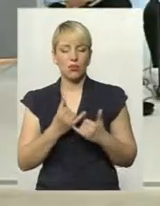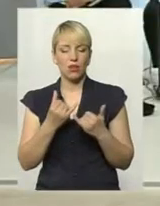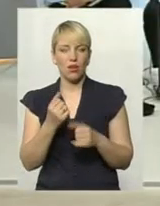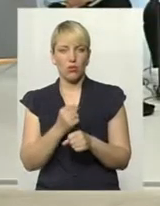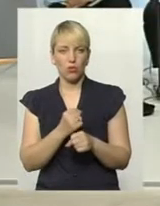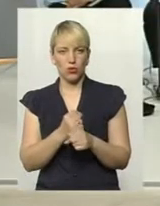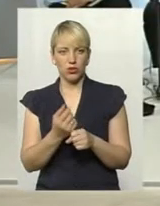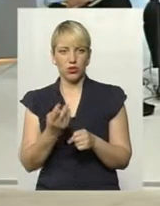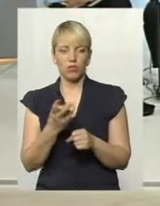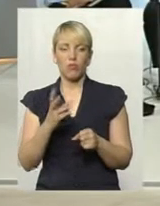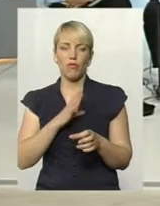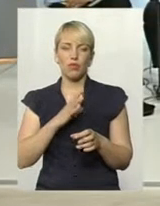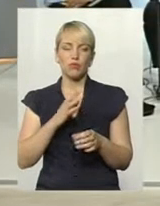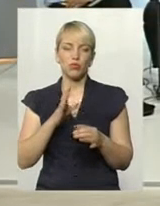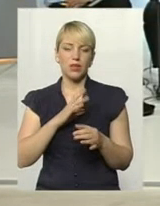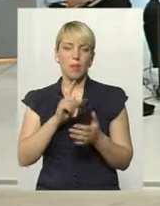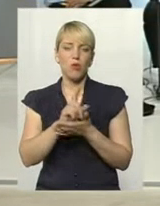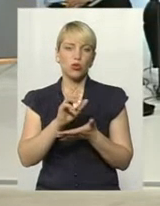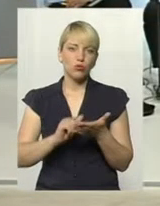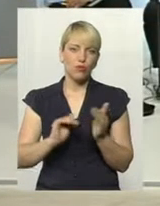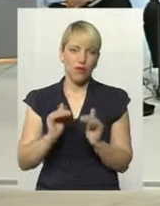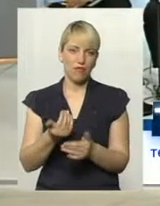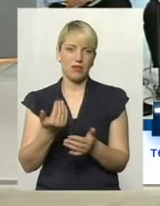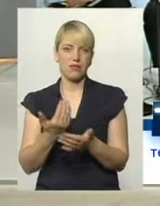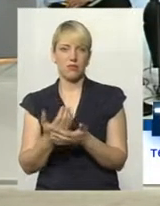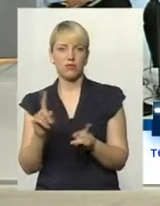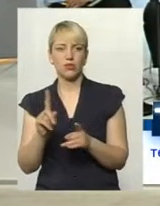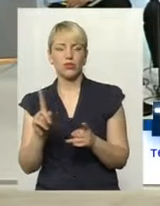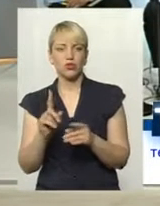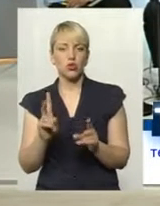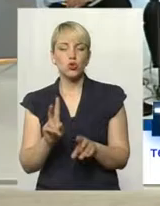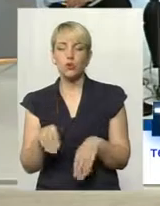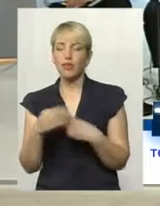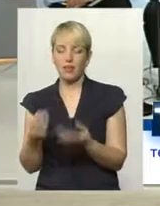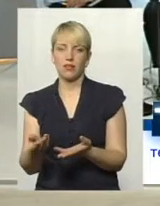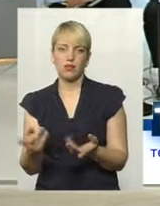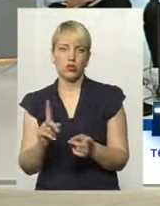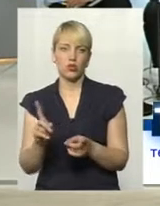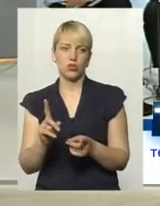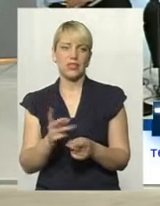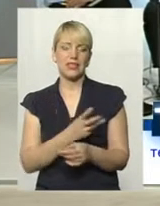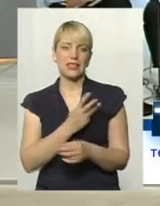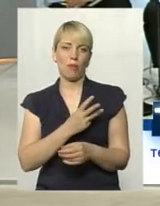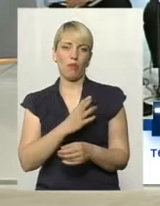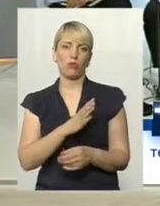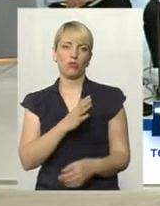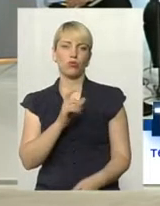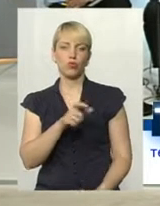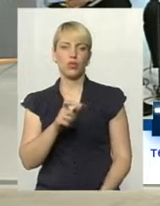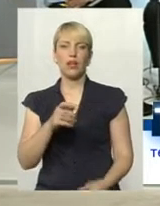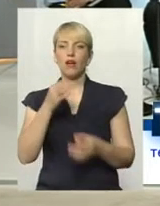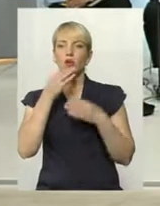наприклад, може... Тобто має бути пільгове податкування? Якесь пільгове податкування, якісь мати їм дати, якесь стимулювання потрібно. будь